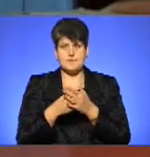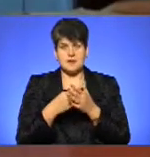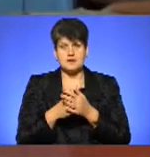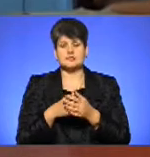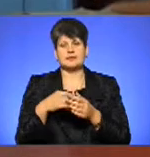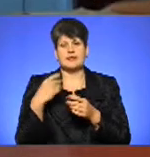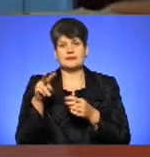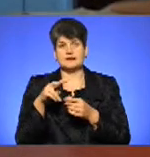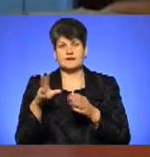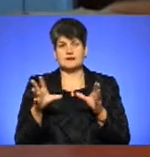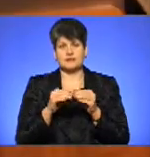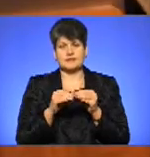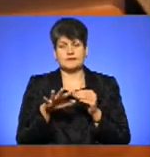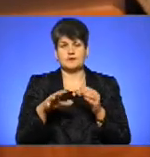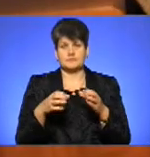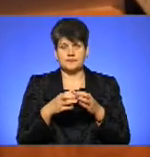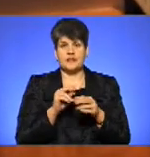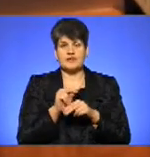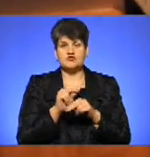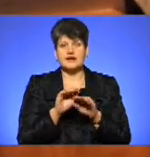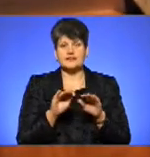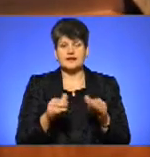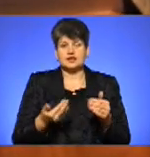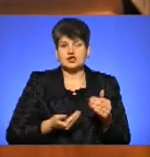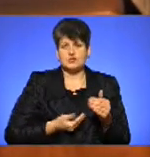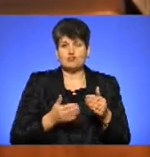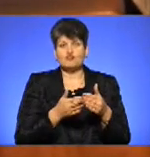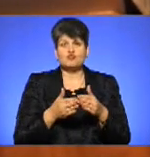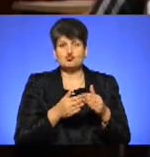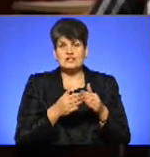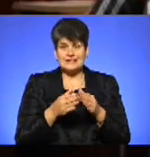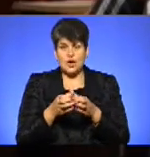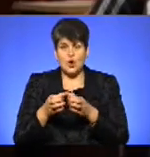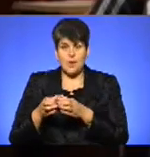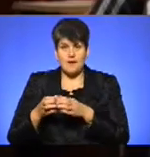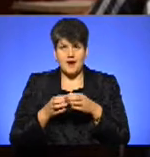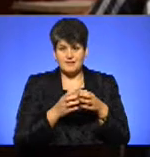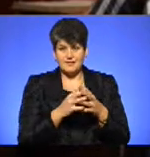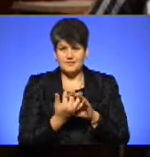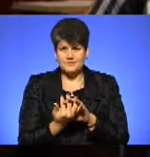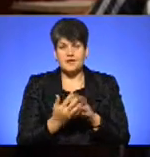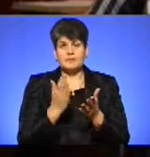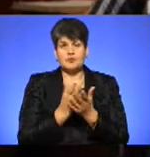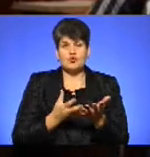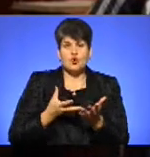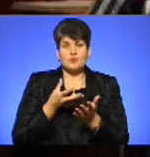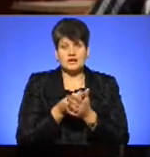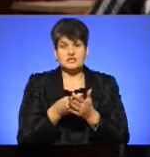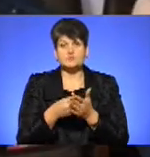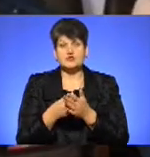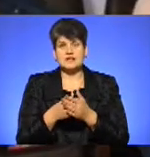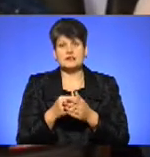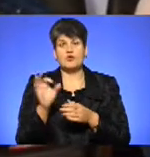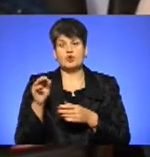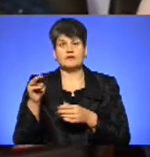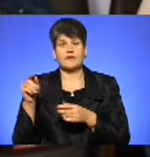територіальна громада. Відтак, навчання дітей, які проживають в сусідніх громадах, мали б оплачувати з бюджетів відповідних ОТГ.